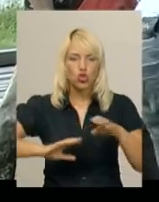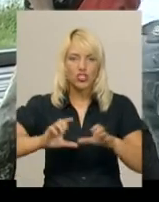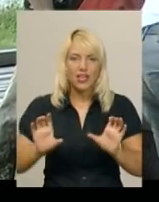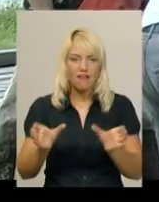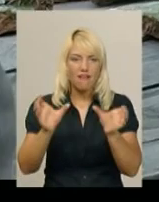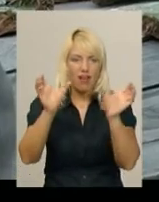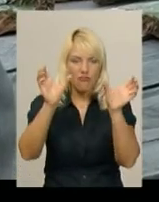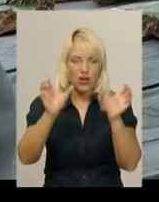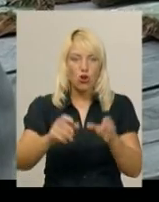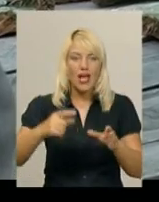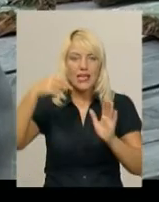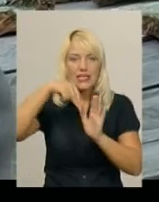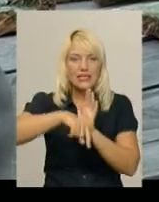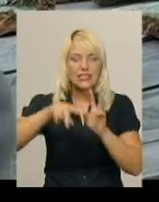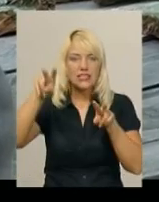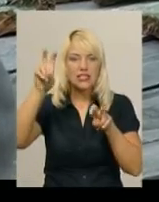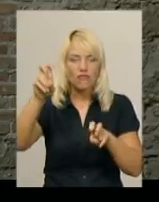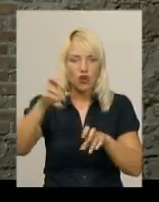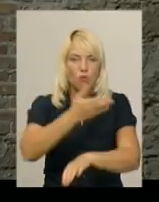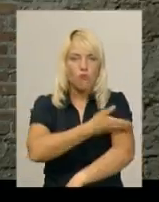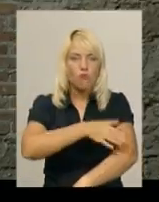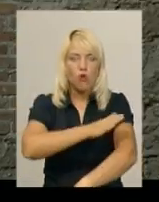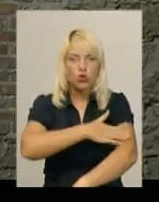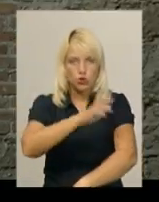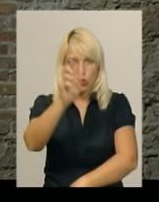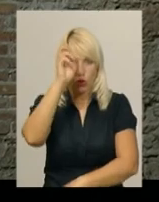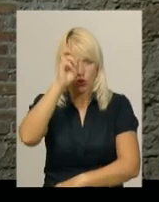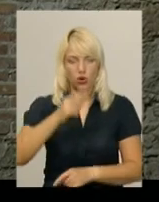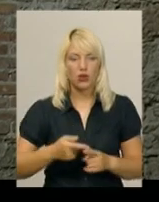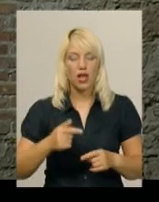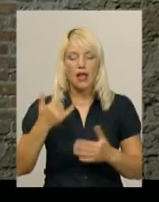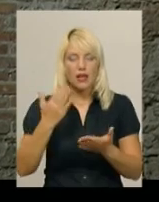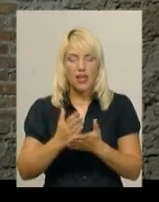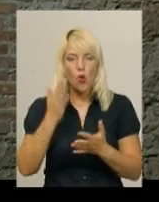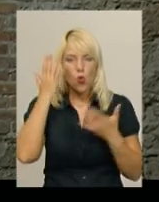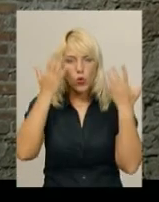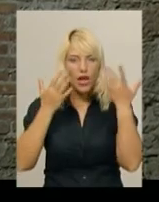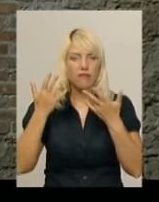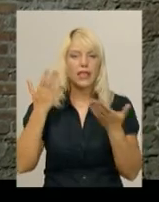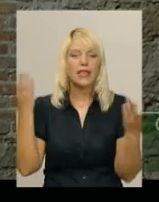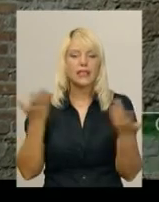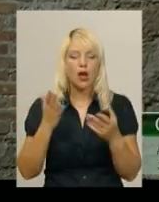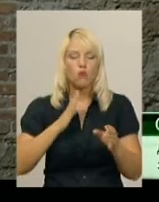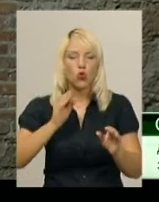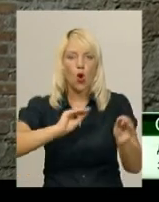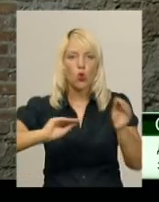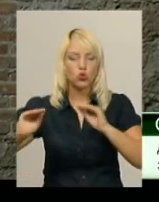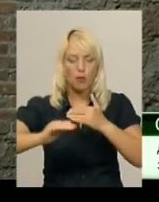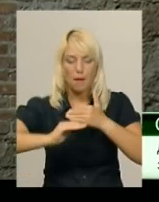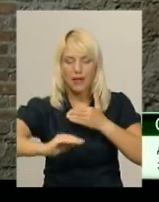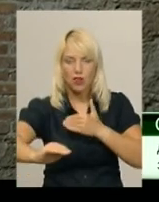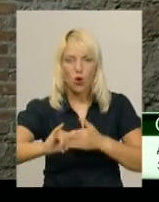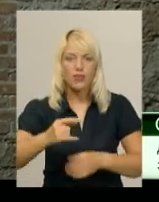польського короля. Ми маємо тепер уяву, як були оздоблені підлога кімнат на першому